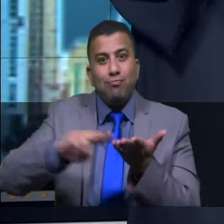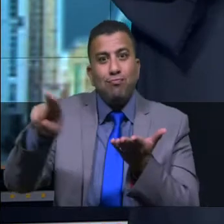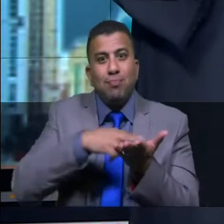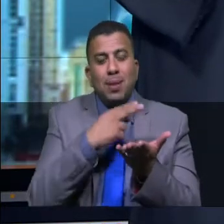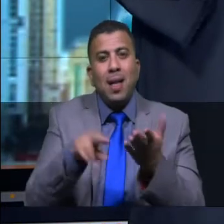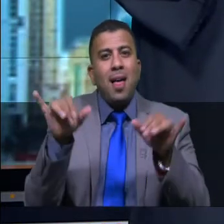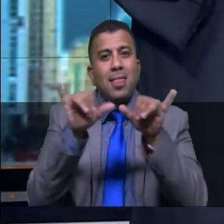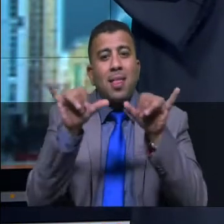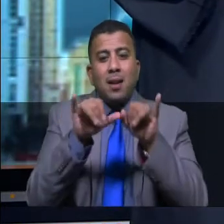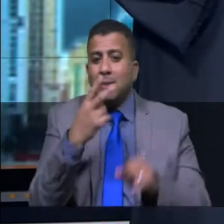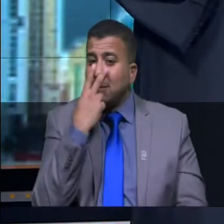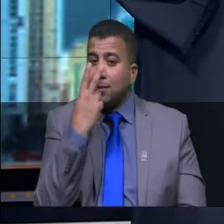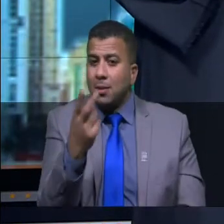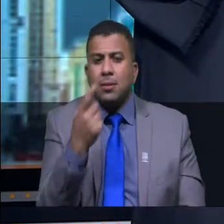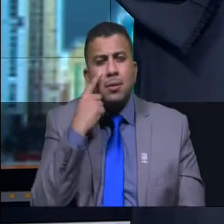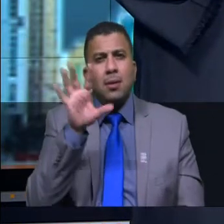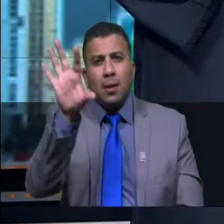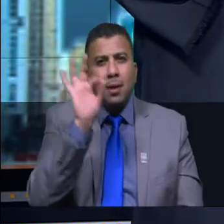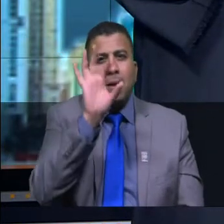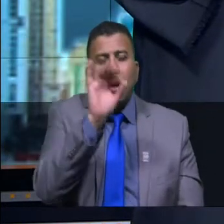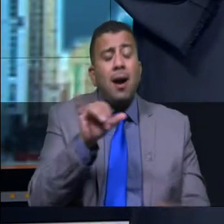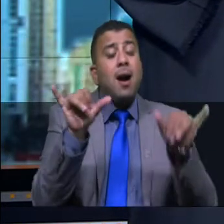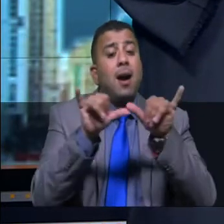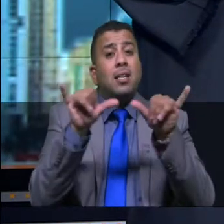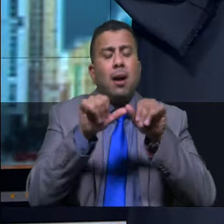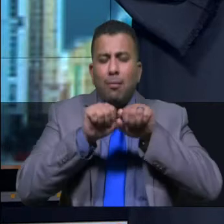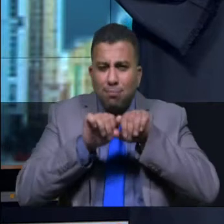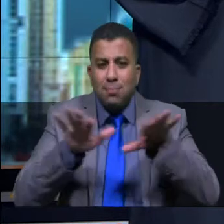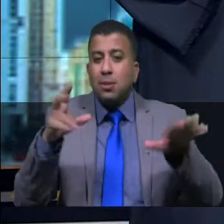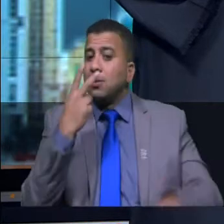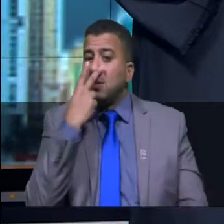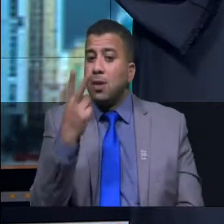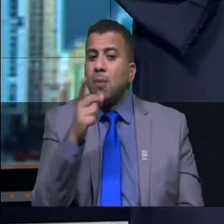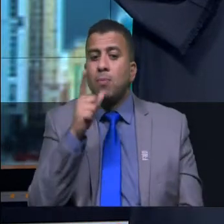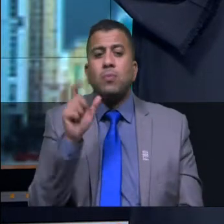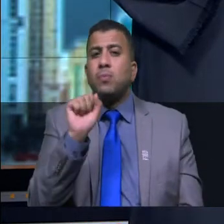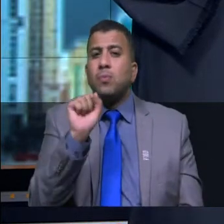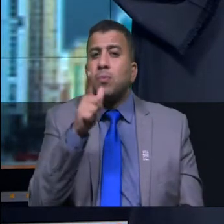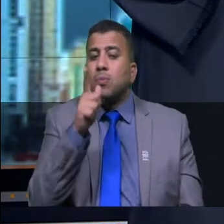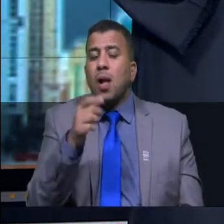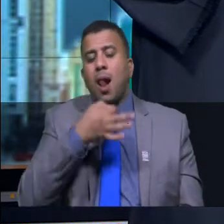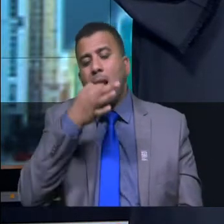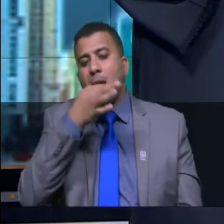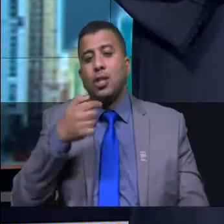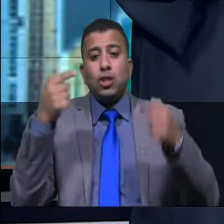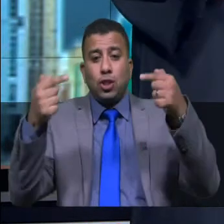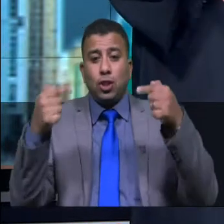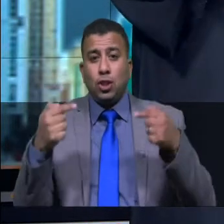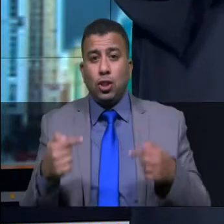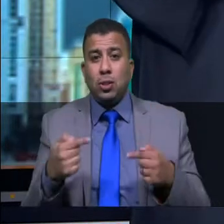الوسم وهنا نرصد لكم أحد المقاطع المتداولة والمتمثلة في قصيدة شعرية